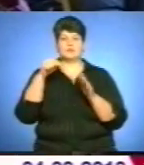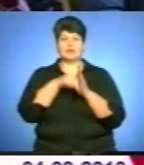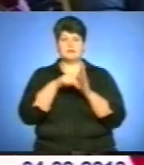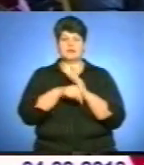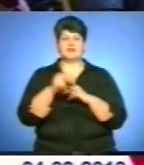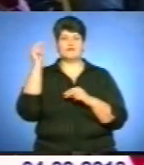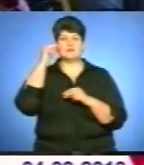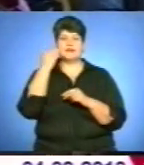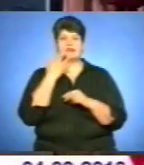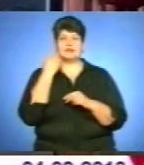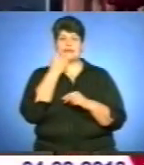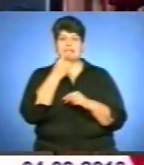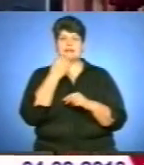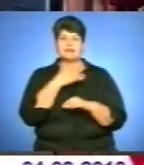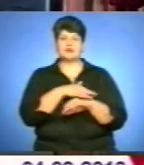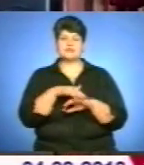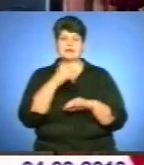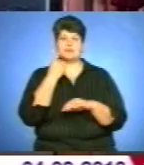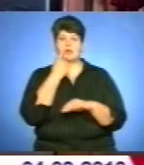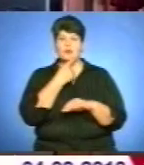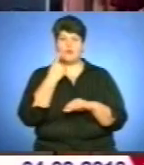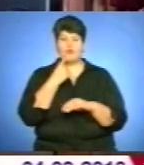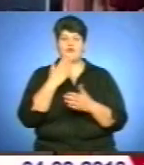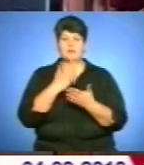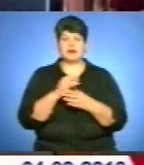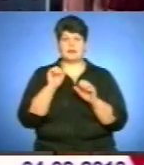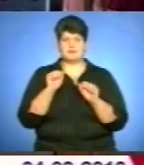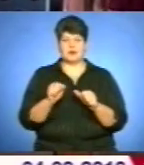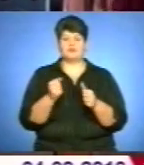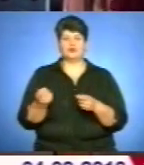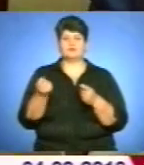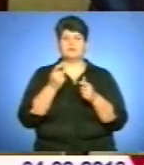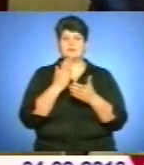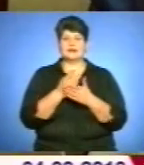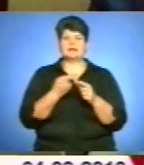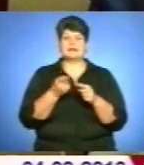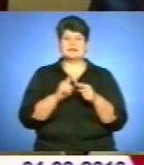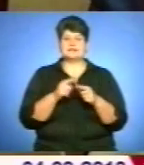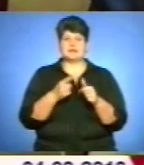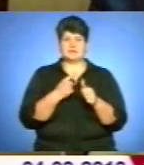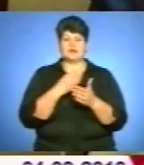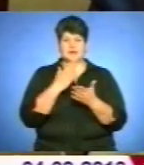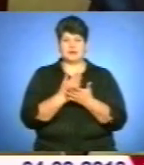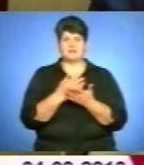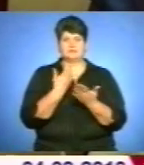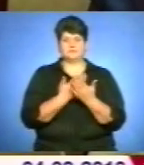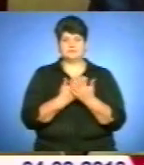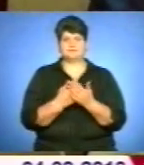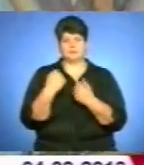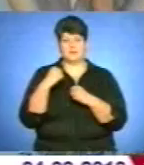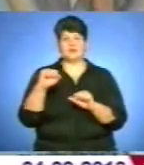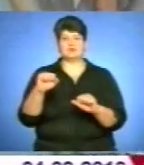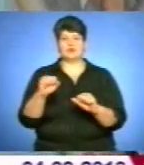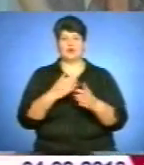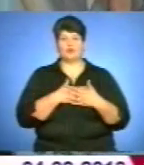виборює право носити ім'я Володимира Вихрушча, який є для навчального закладу в зірцем патріотизму та любові до рідного краю.